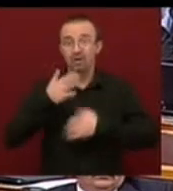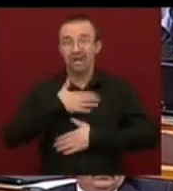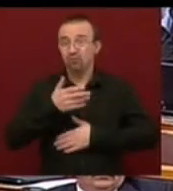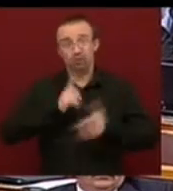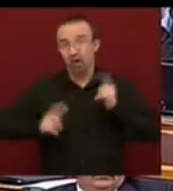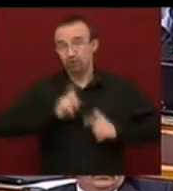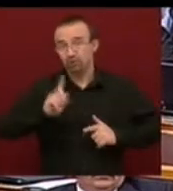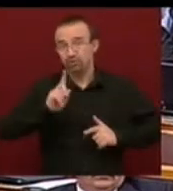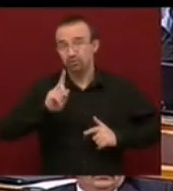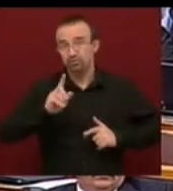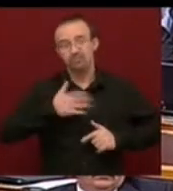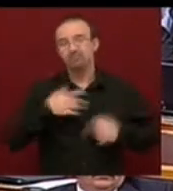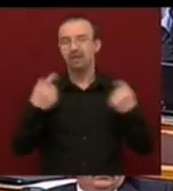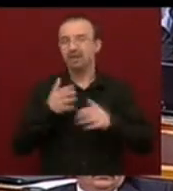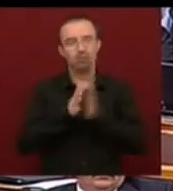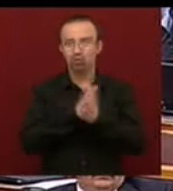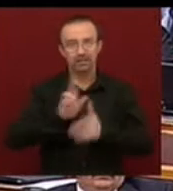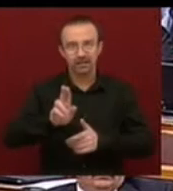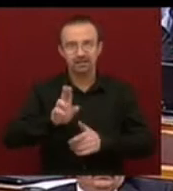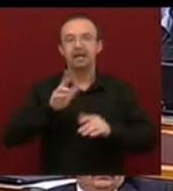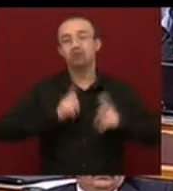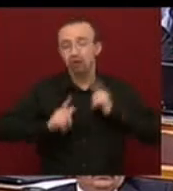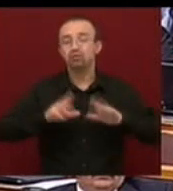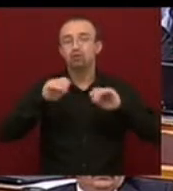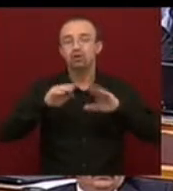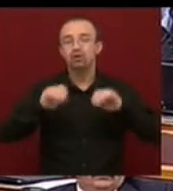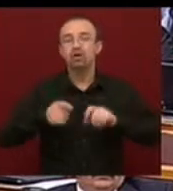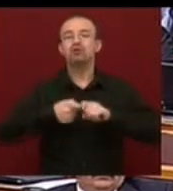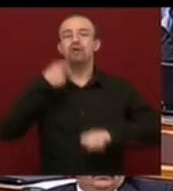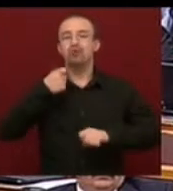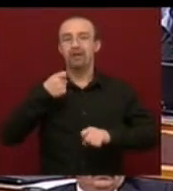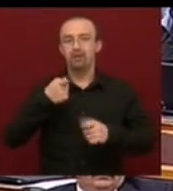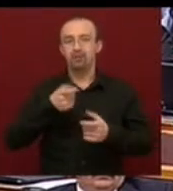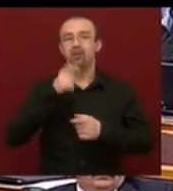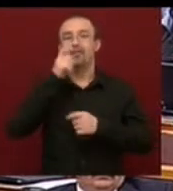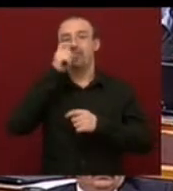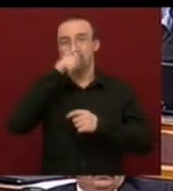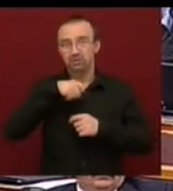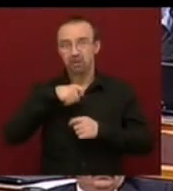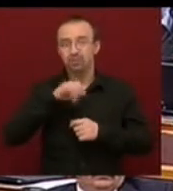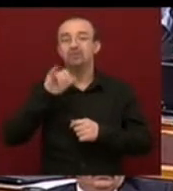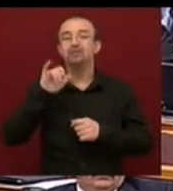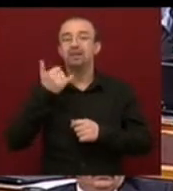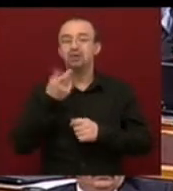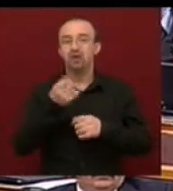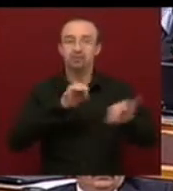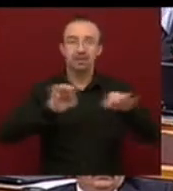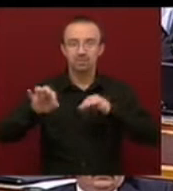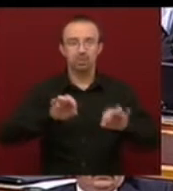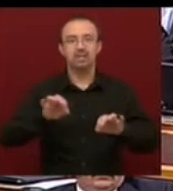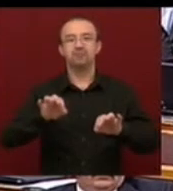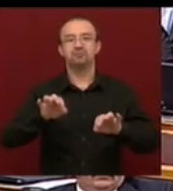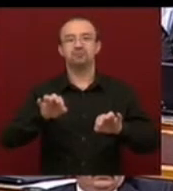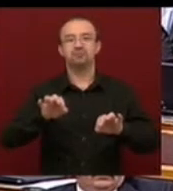örülünk neki, mi ennek nem örülünk. Sokkal, de sokkal sérülékenyebb, rosszabb, és a pénzügyi